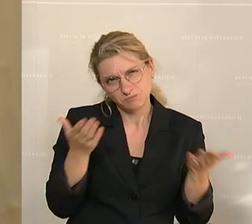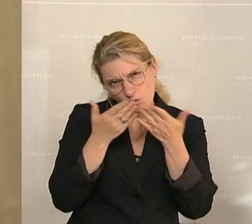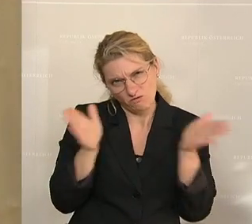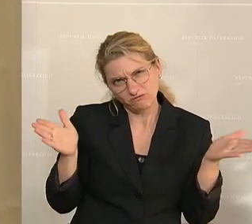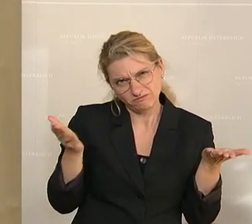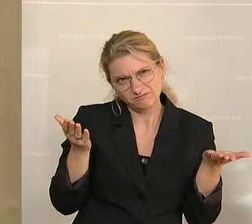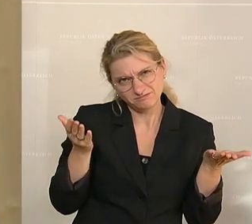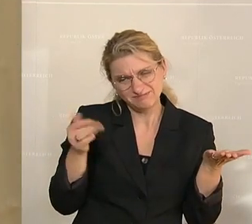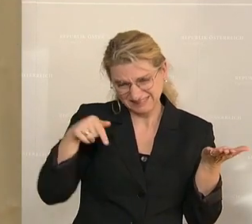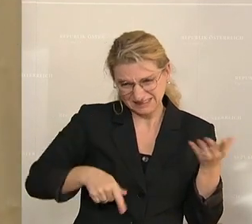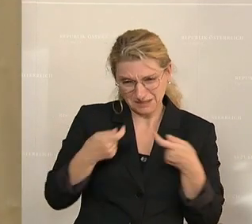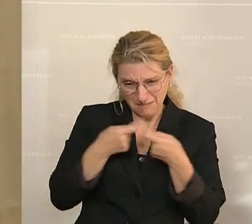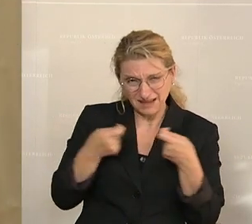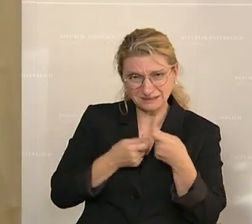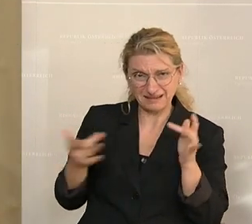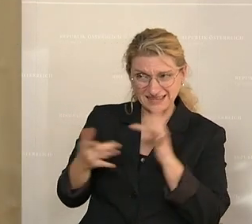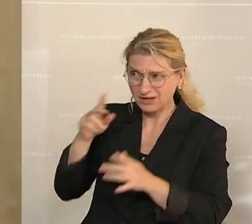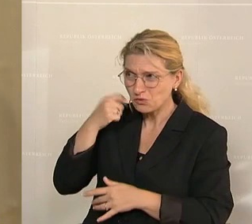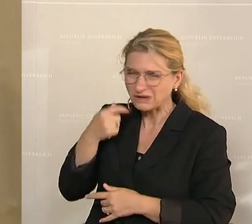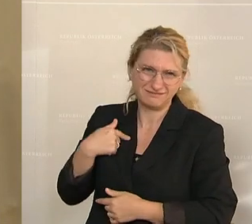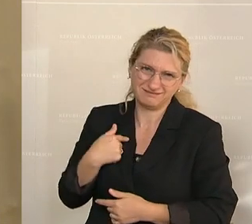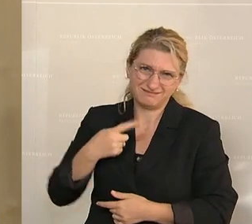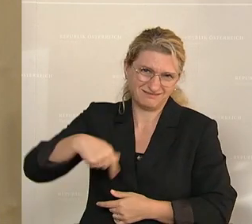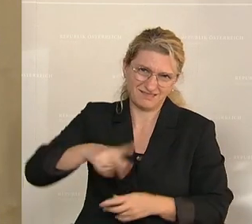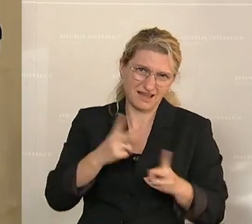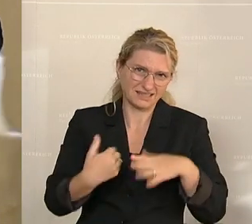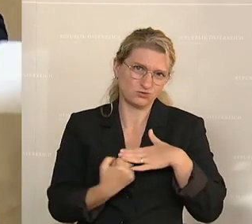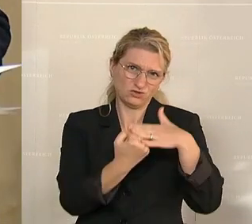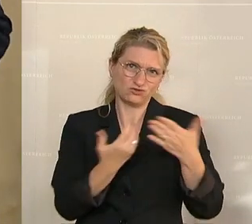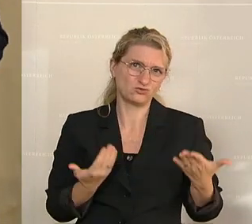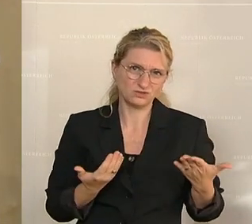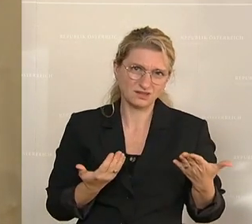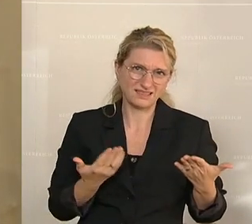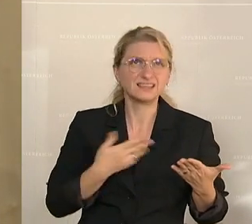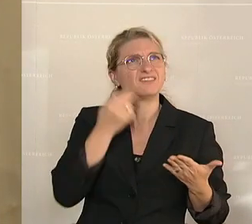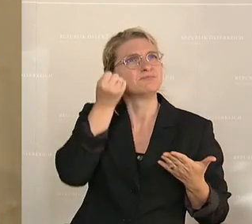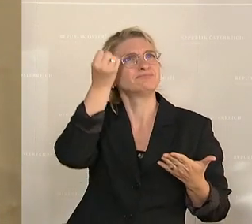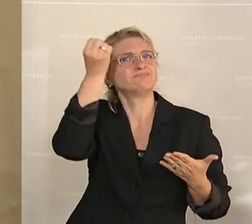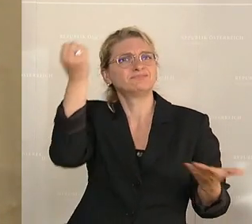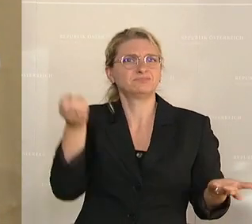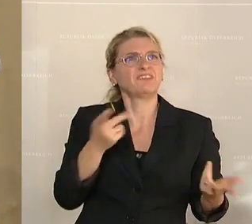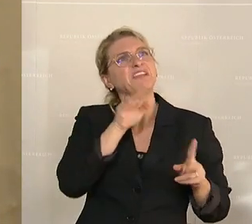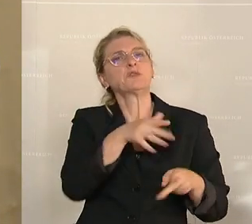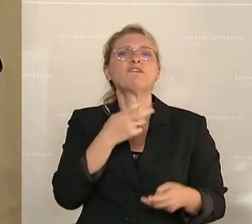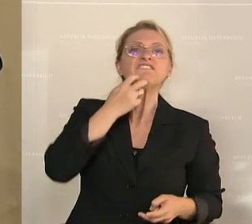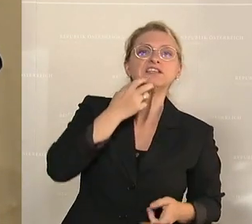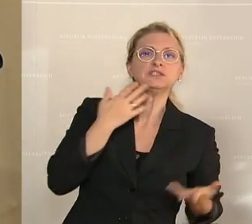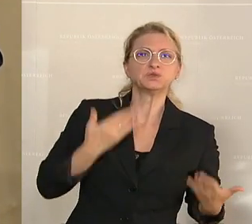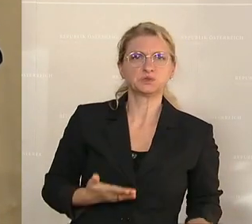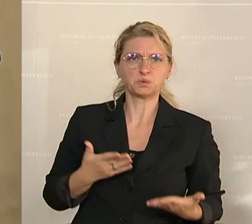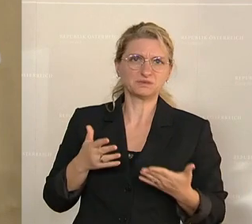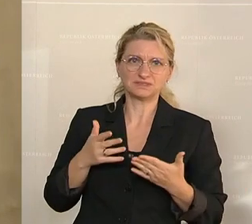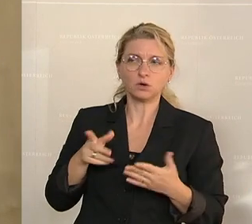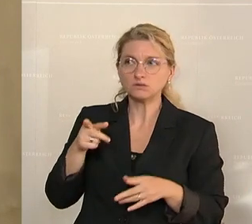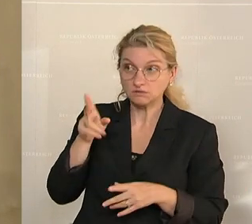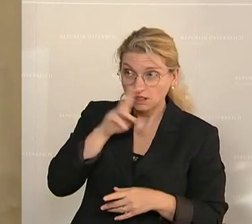diese Maßnahmen gegen Ungarn nicht unterstützen. Es ist ein einfacher, ein Willkürakt, der hier gesetzt worden ist. Und wie gesagt, liebe ÖVP,